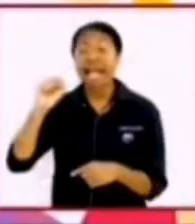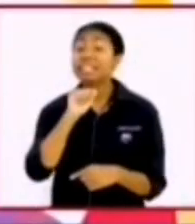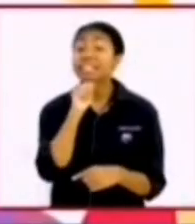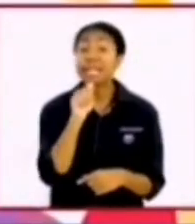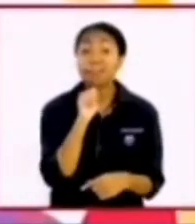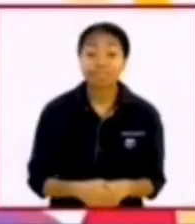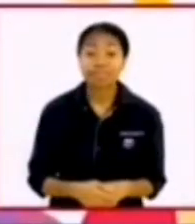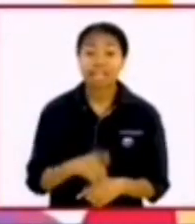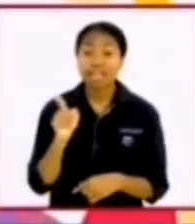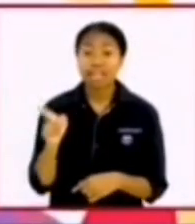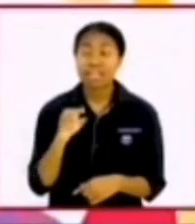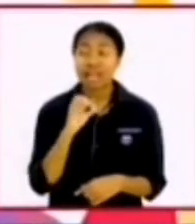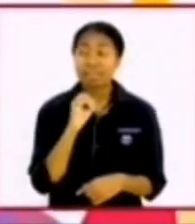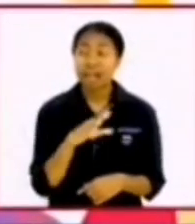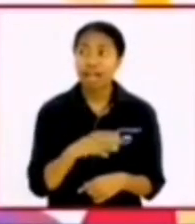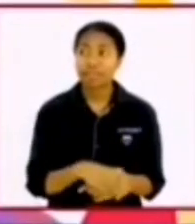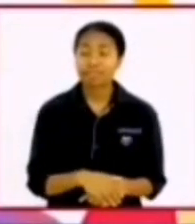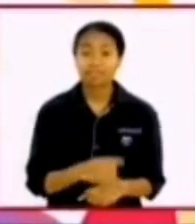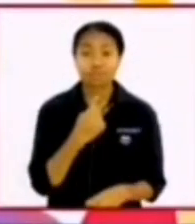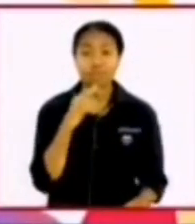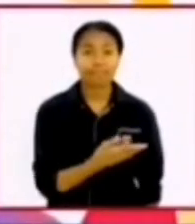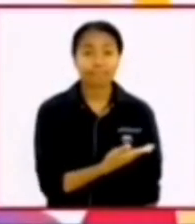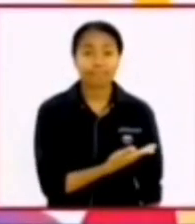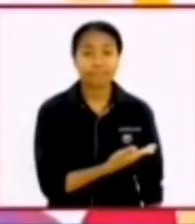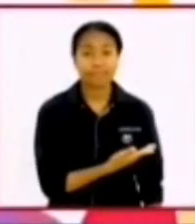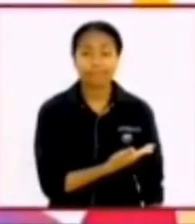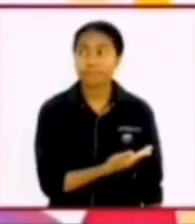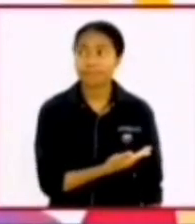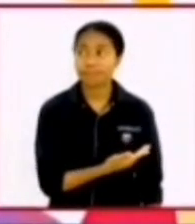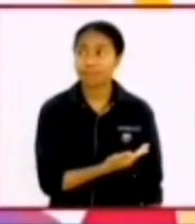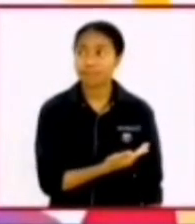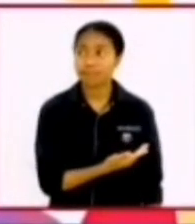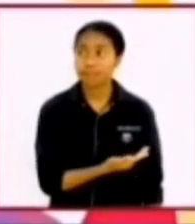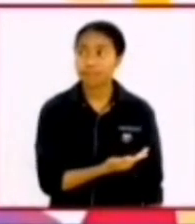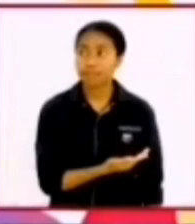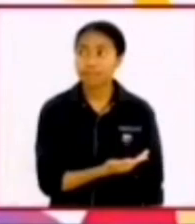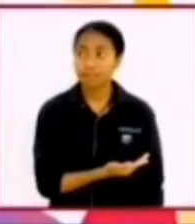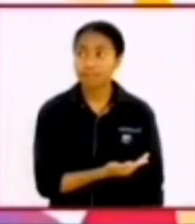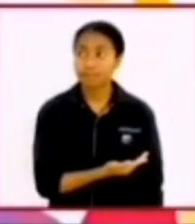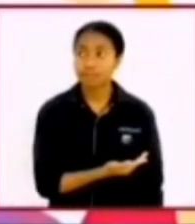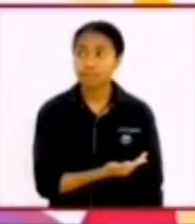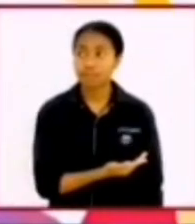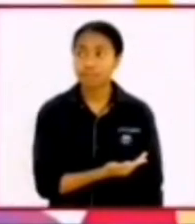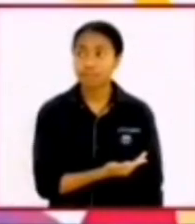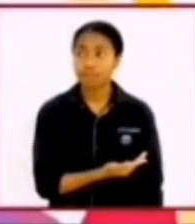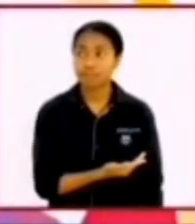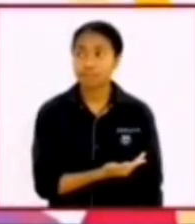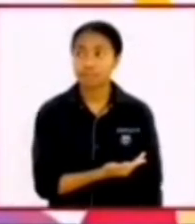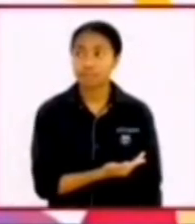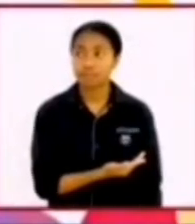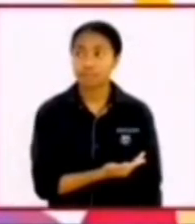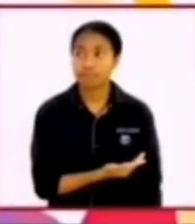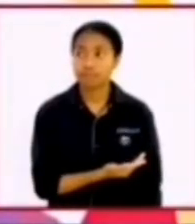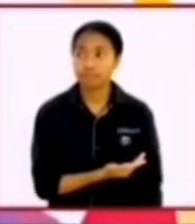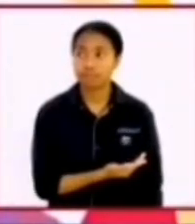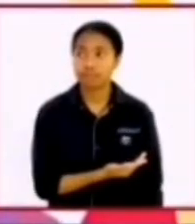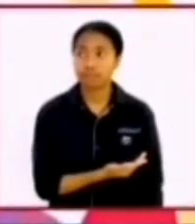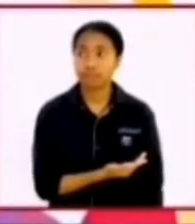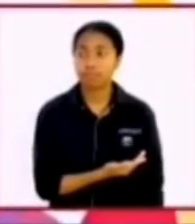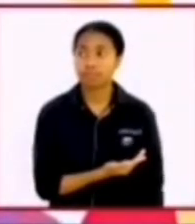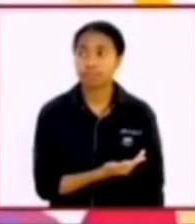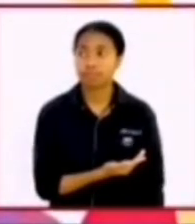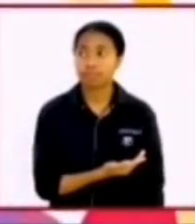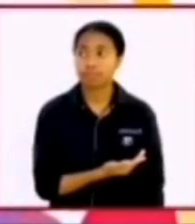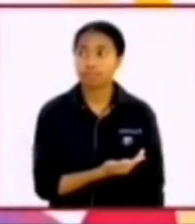dia bilang bola basket dalam tanganku berharga 19 dolar bola basket dalam tangan Michael Jordan berharga